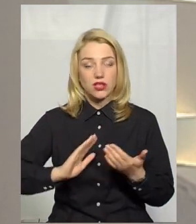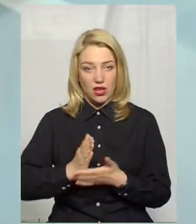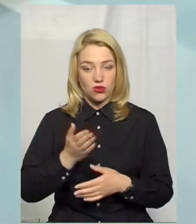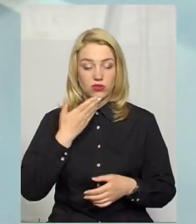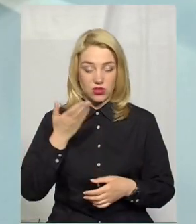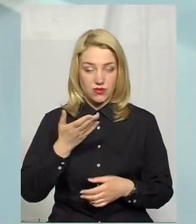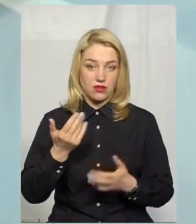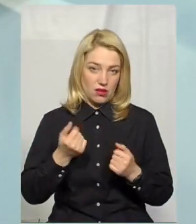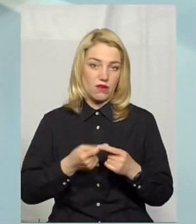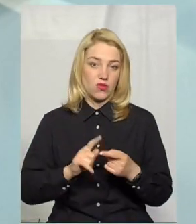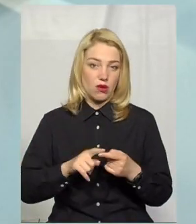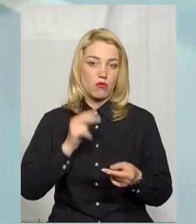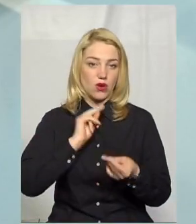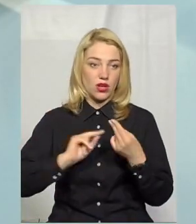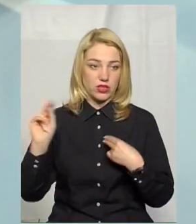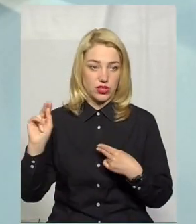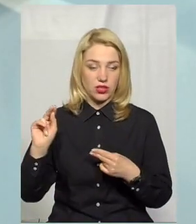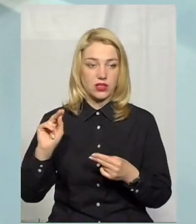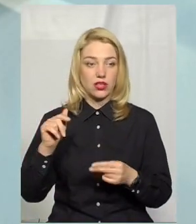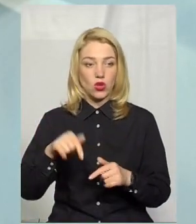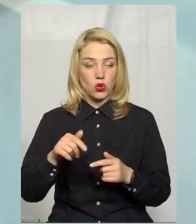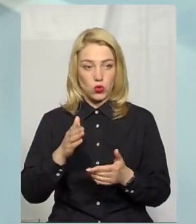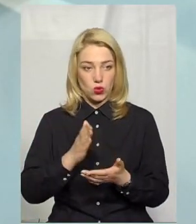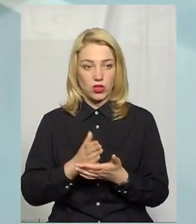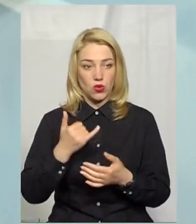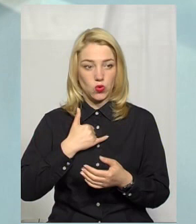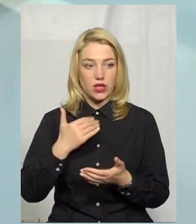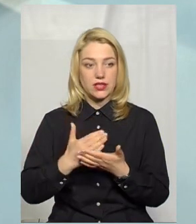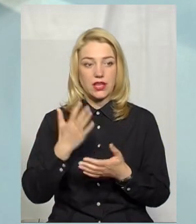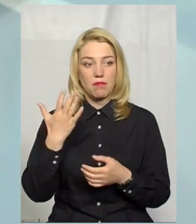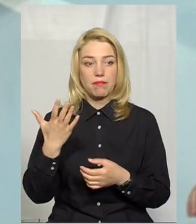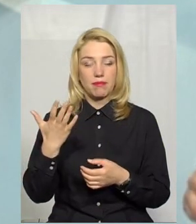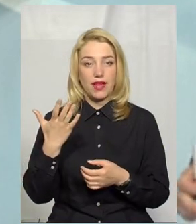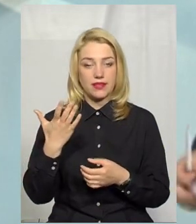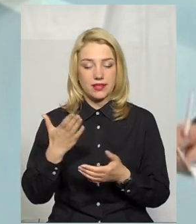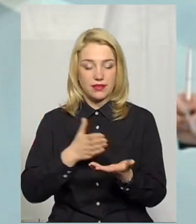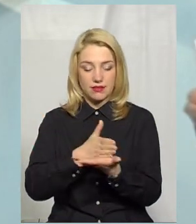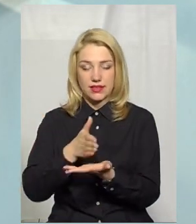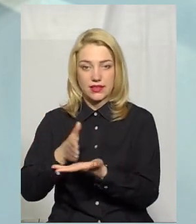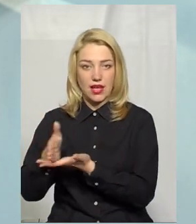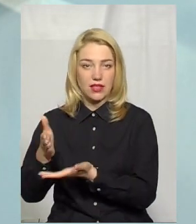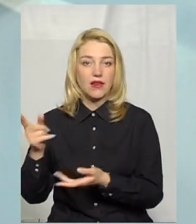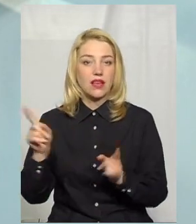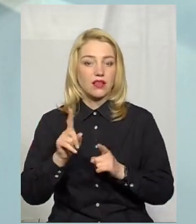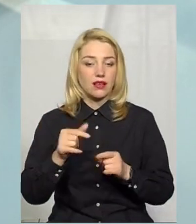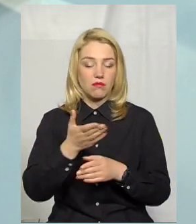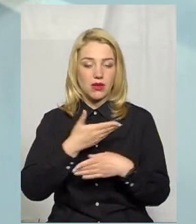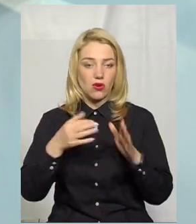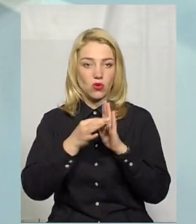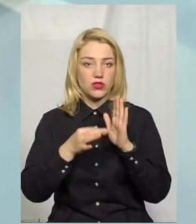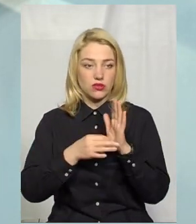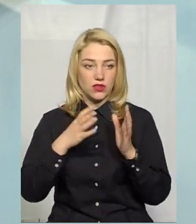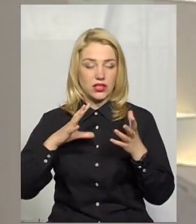вона покращилась. Тут є, у нас є п'ять критерій, за якими ми оцінювали звіти.